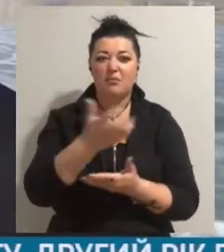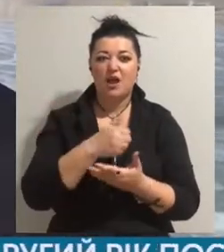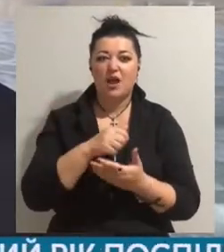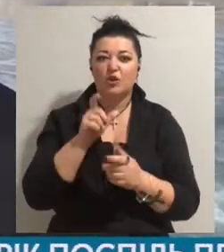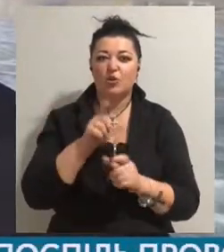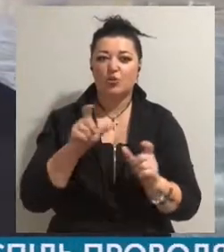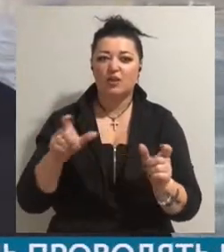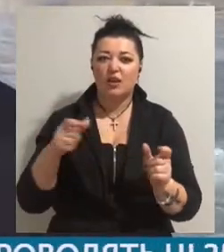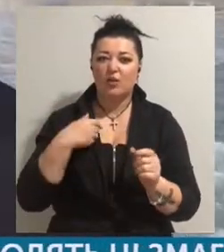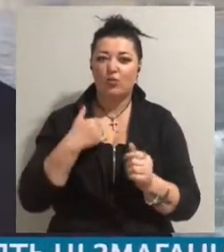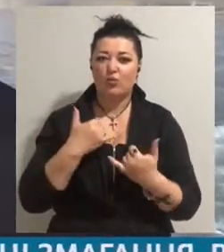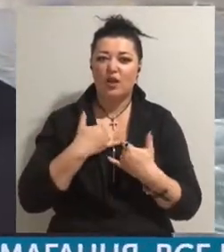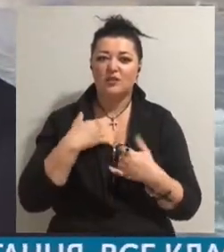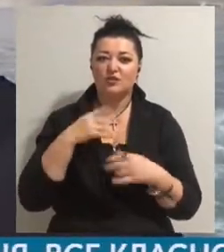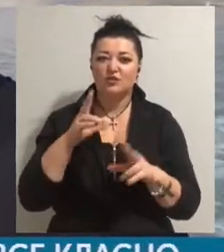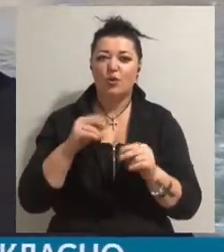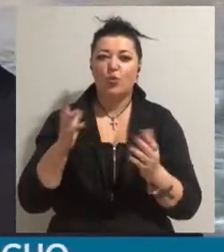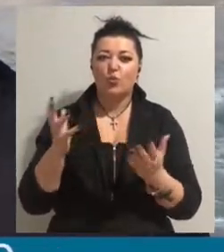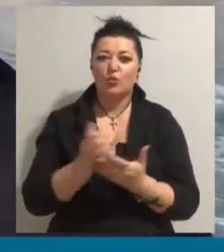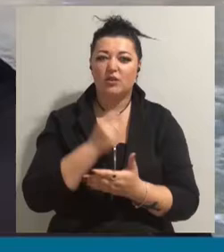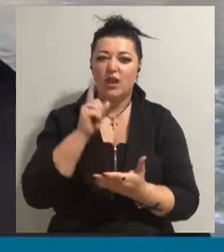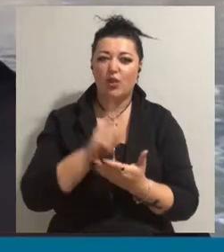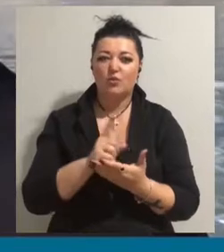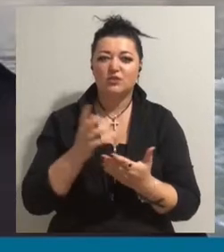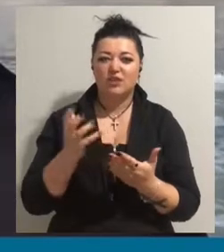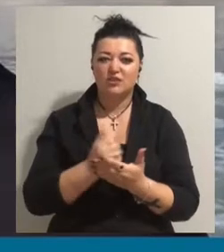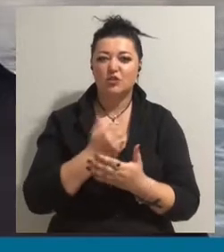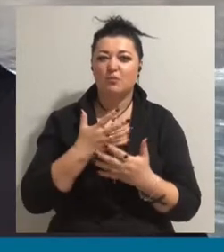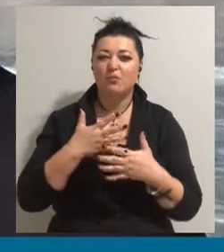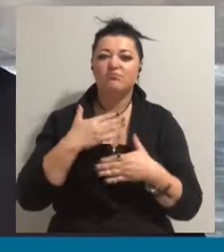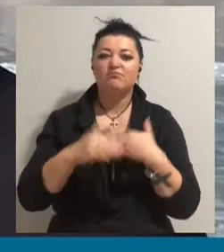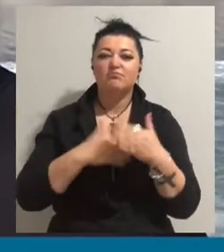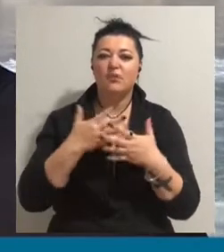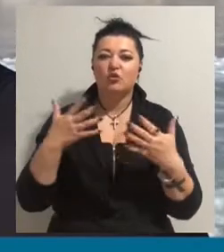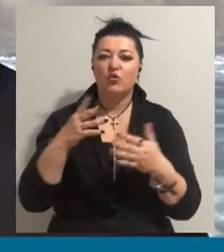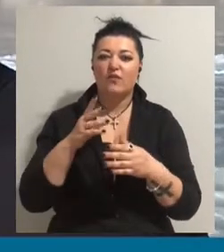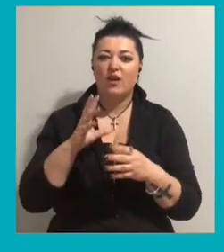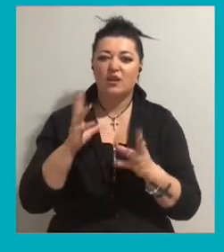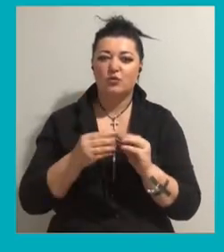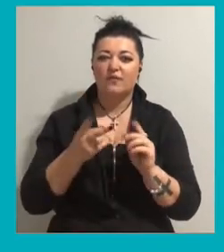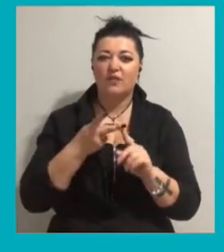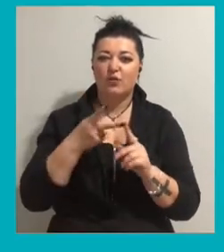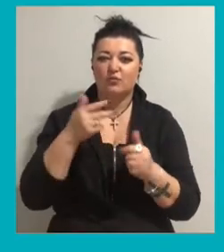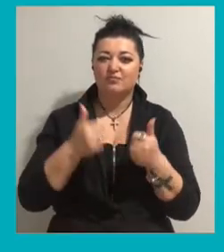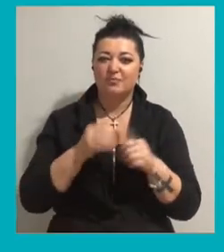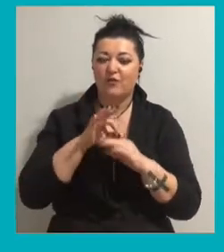вважаю, що їм вдалося достичь великого результату. Уже вторі соревновання підряд, вони проводять і все класно.